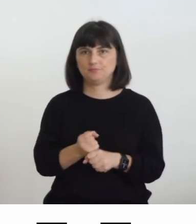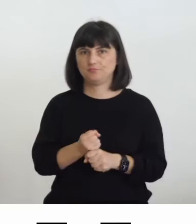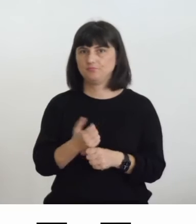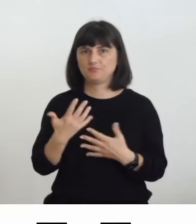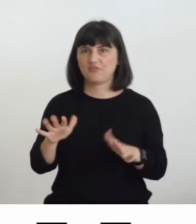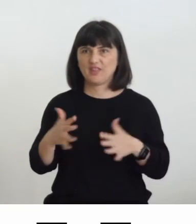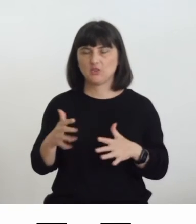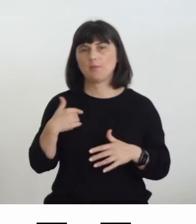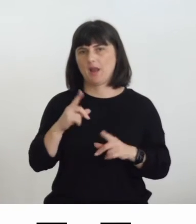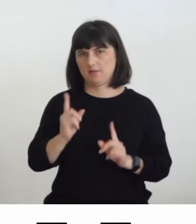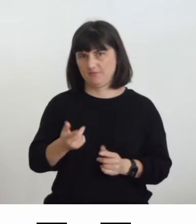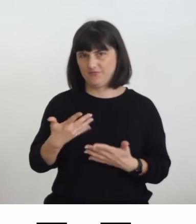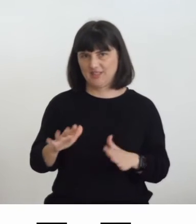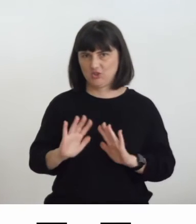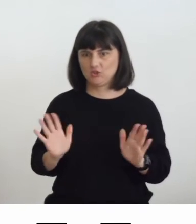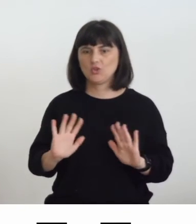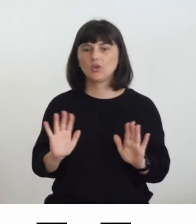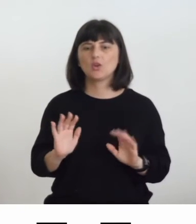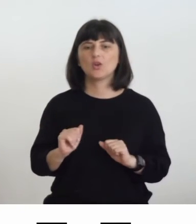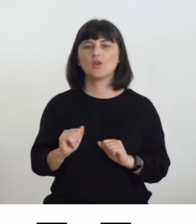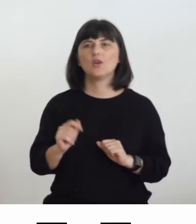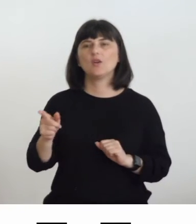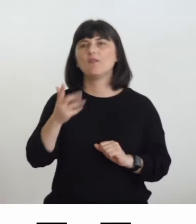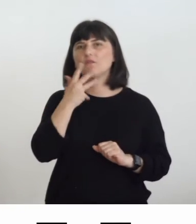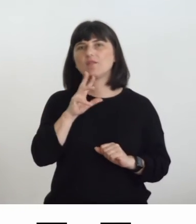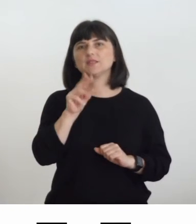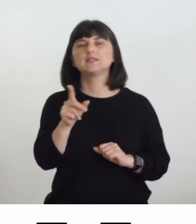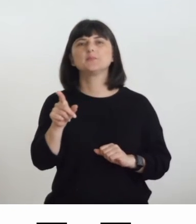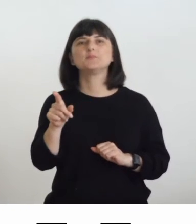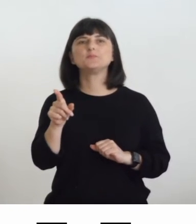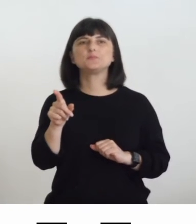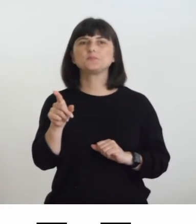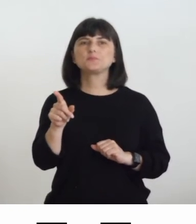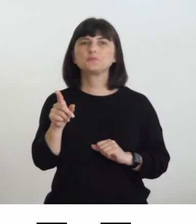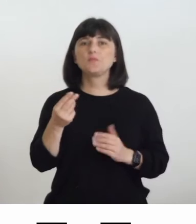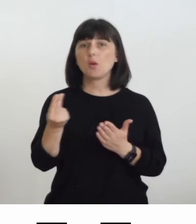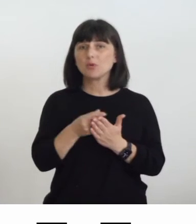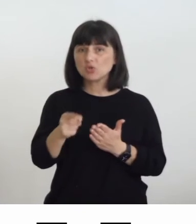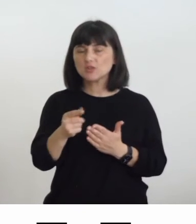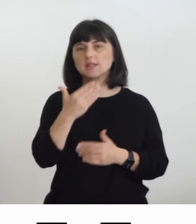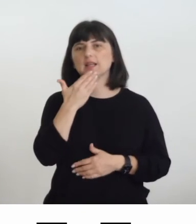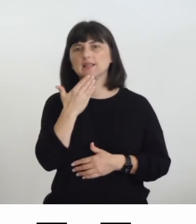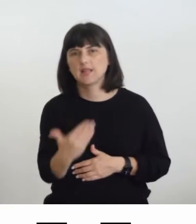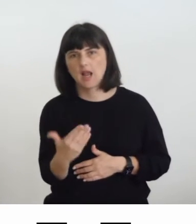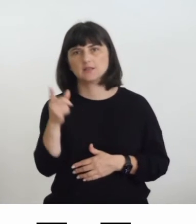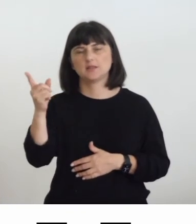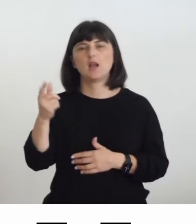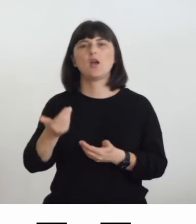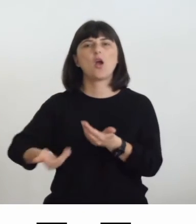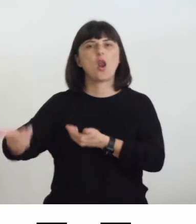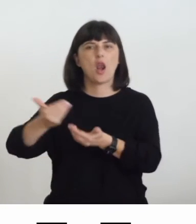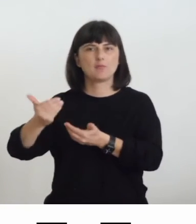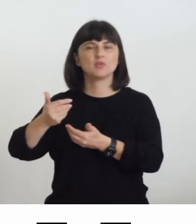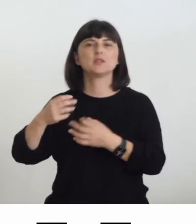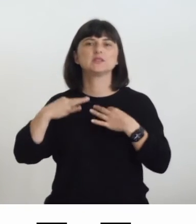alla conclusione ci tenevo a dire appunto che questi progetti sono anche a seguito della collaborazione scientifica che abbiamo con l'istituto dei ciechi di